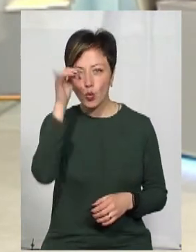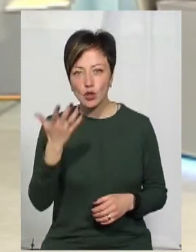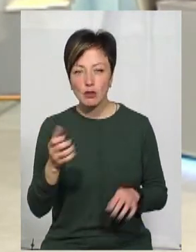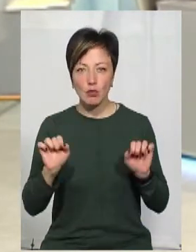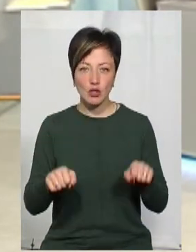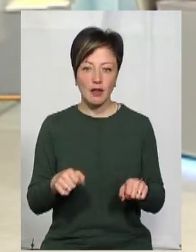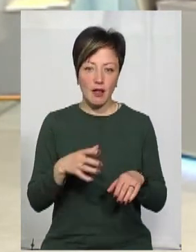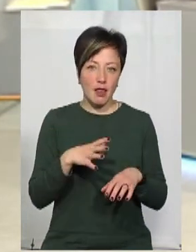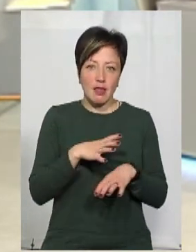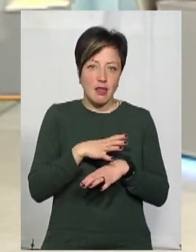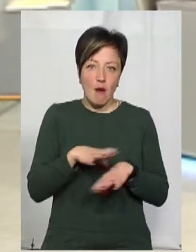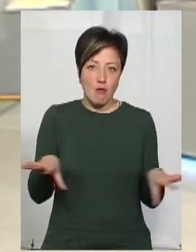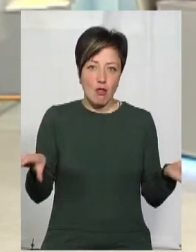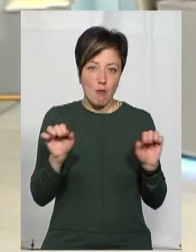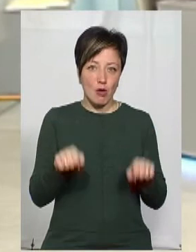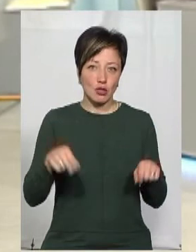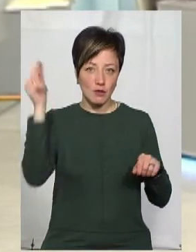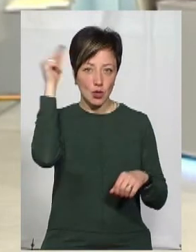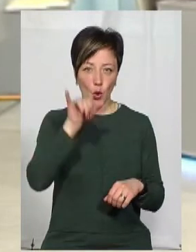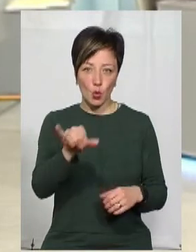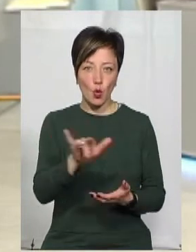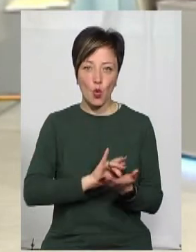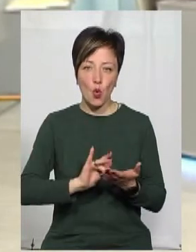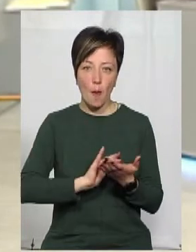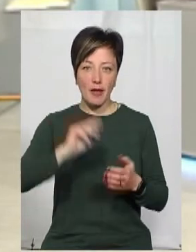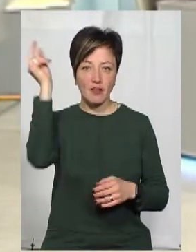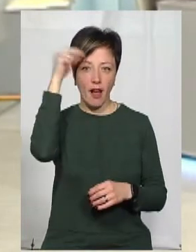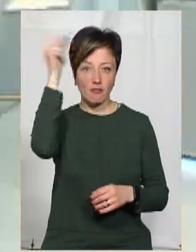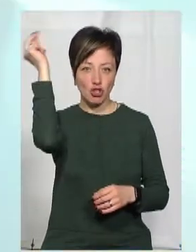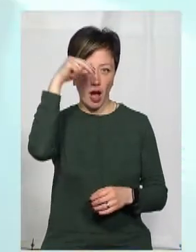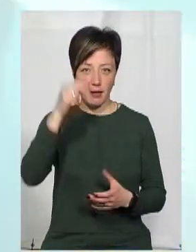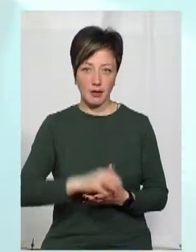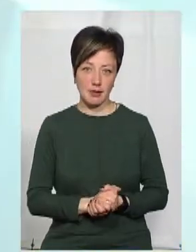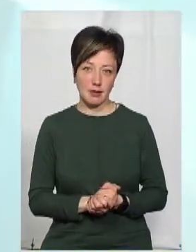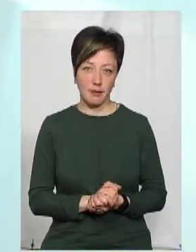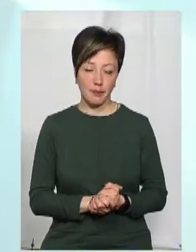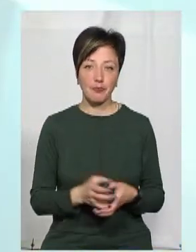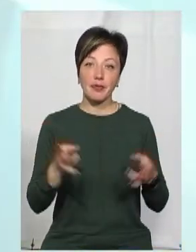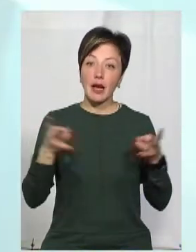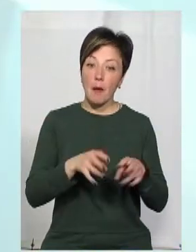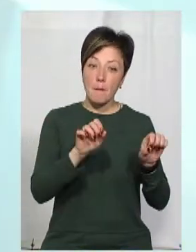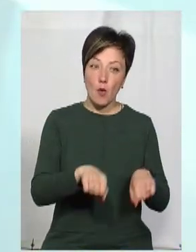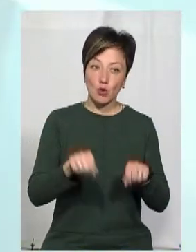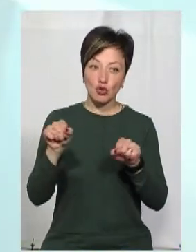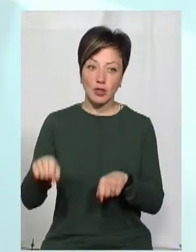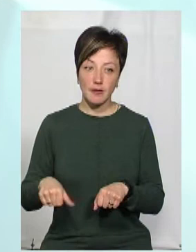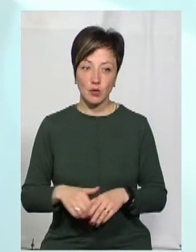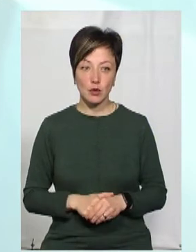можливості не було, немає у Ромів навчатися, бо треба можливості,